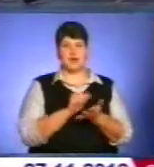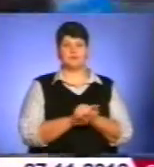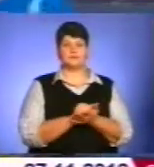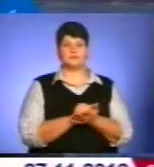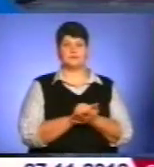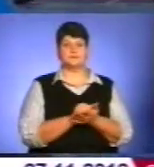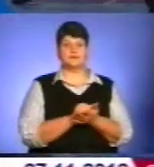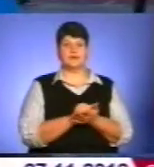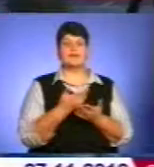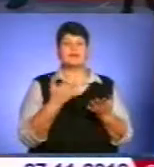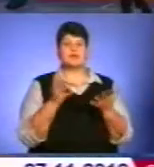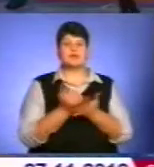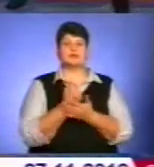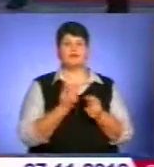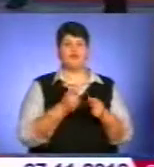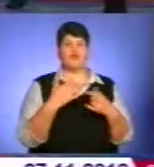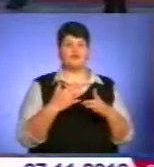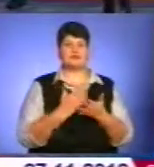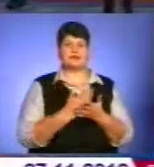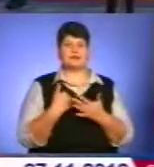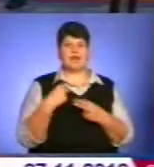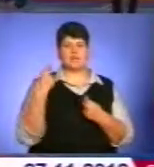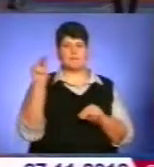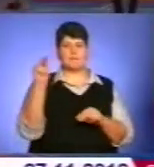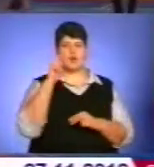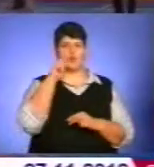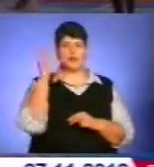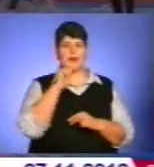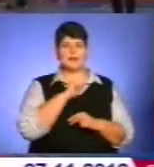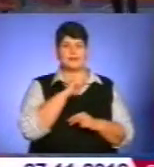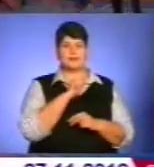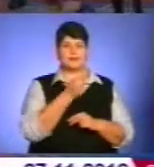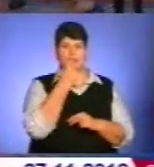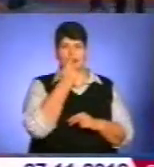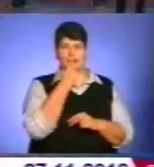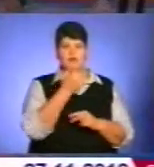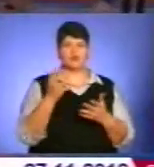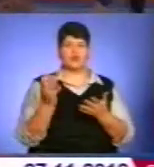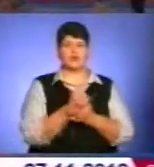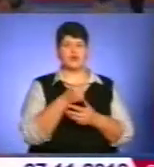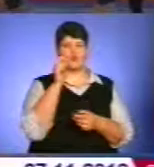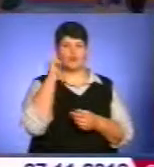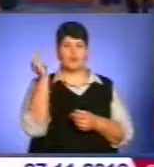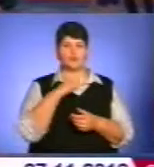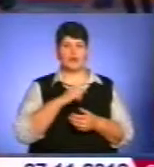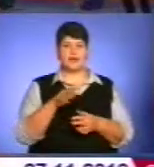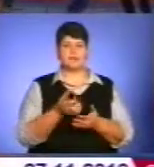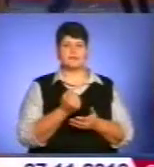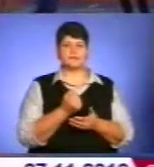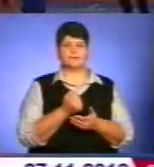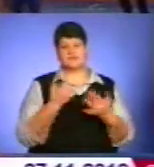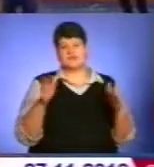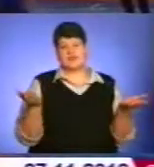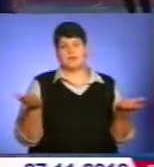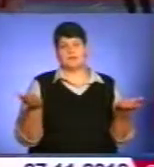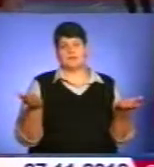Які досягнення тебе? Я чемпіон України, недавно виграв Україну, був. І все,